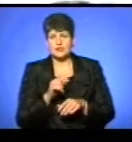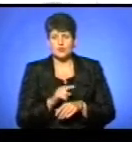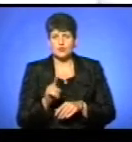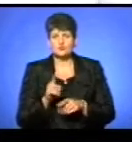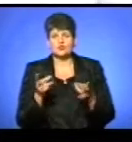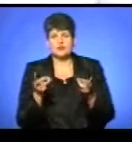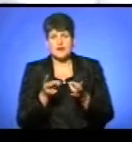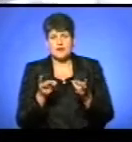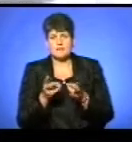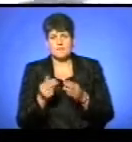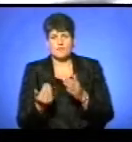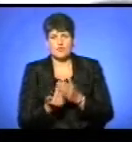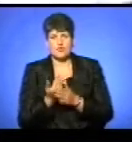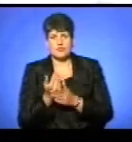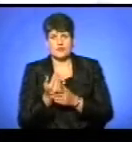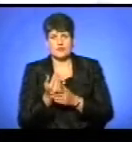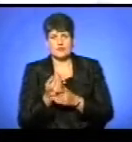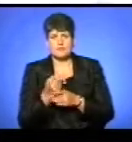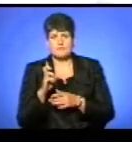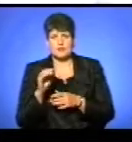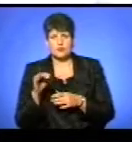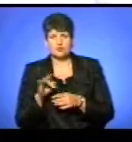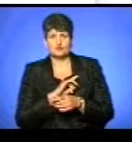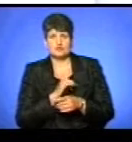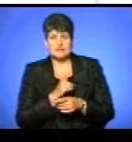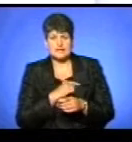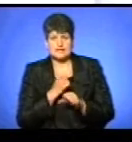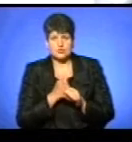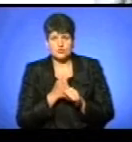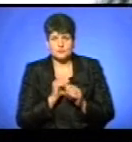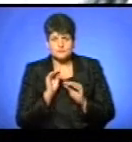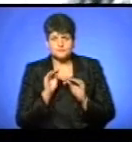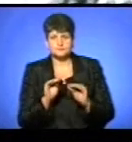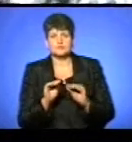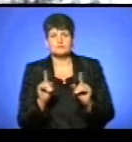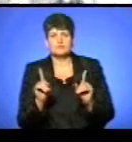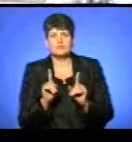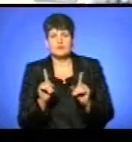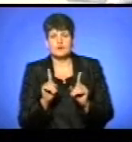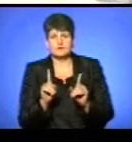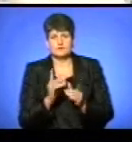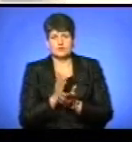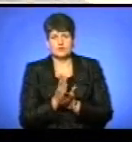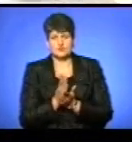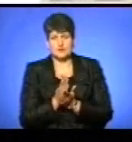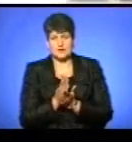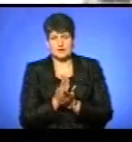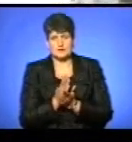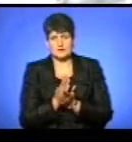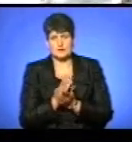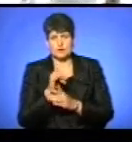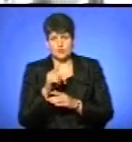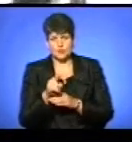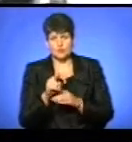треба там поновити, який бетон, який усилено зробити, для того, щоб існування тої